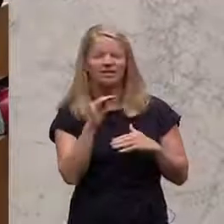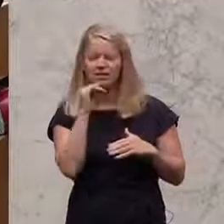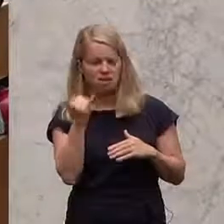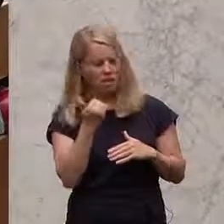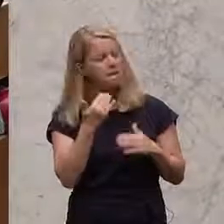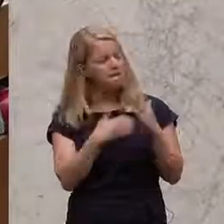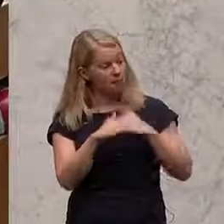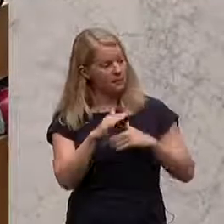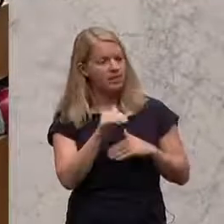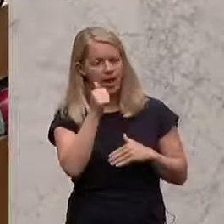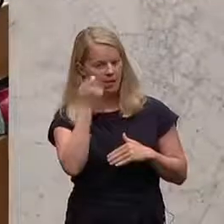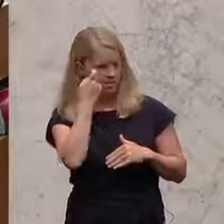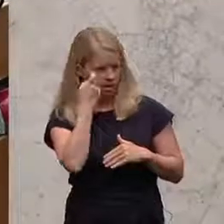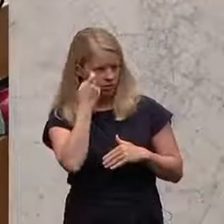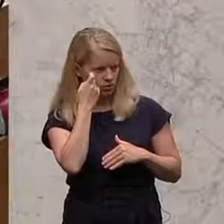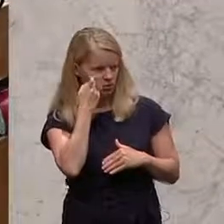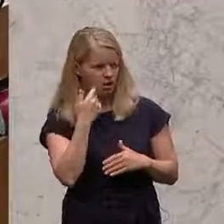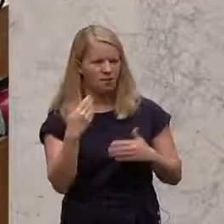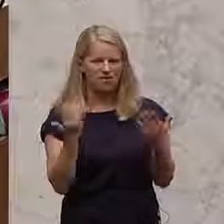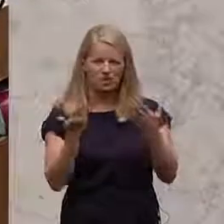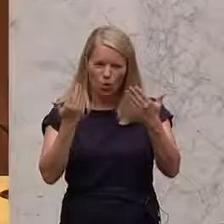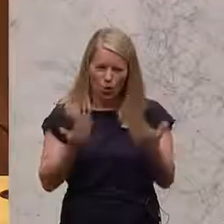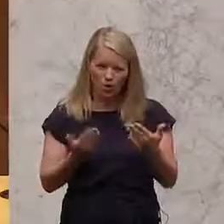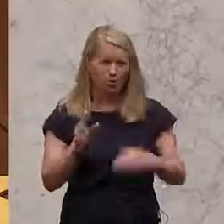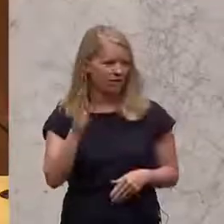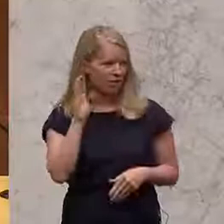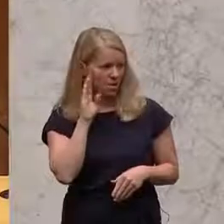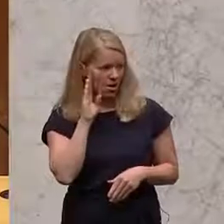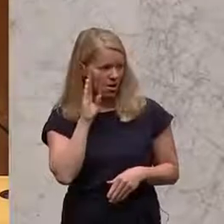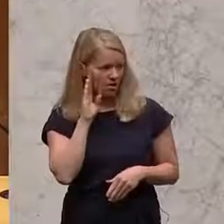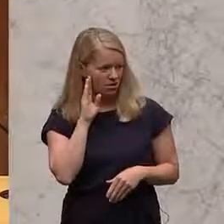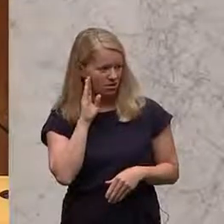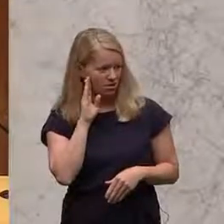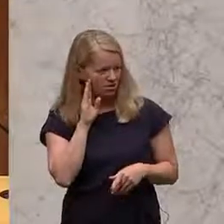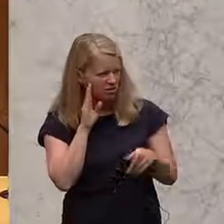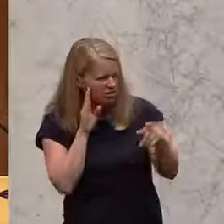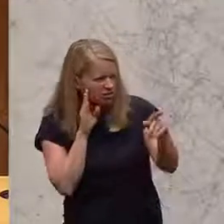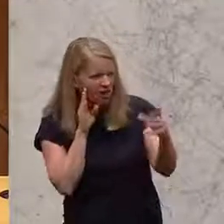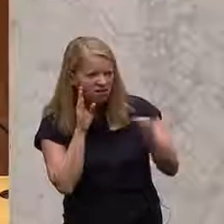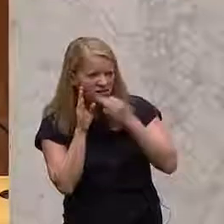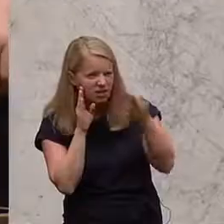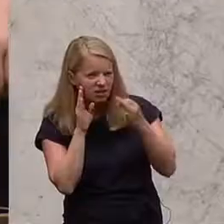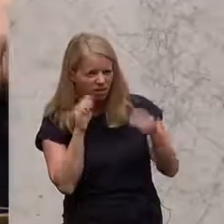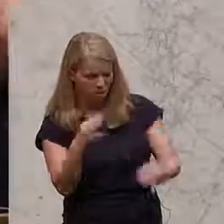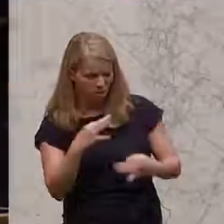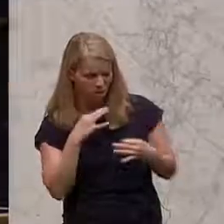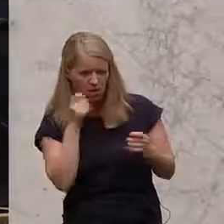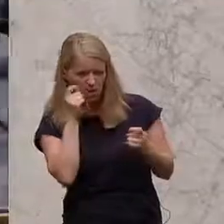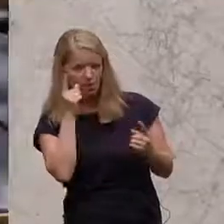gewesen. Das, was wir heute gehört haben, hat mich doch ein bisschen erstaunt. Denn